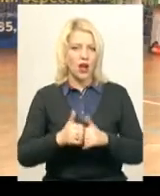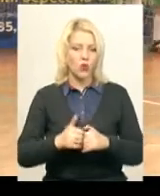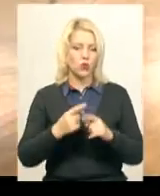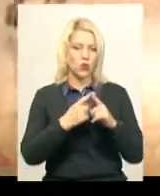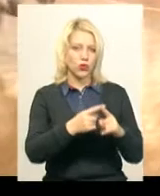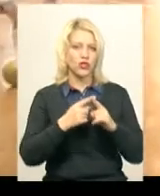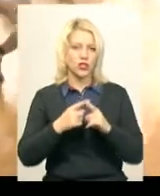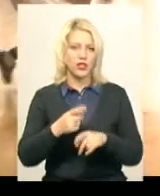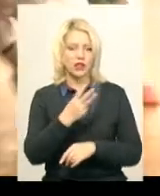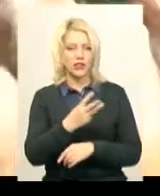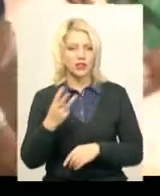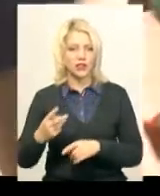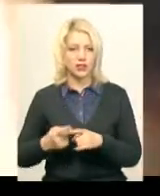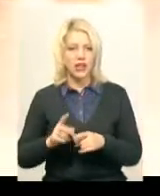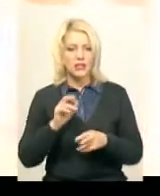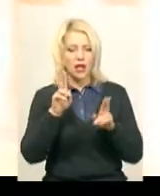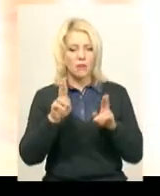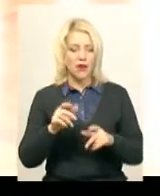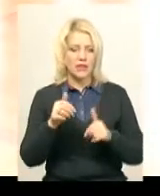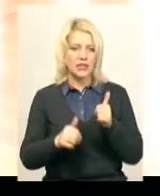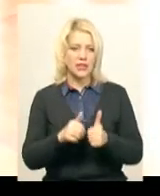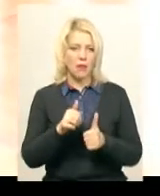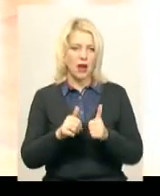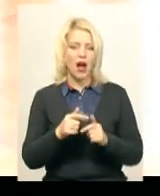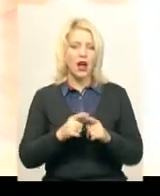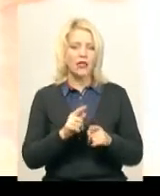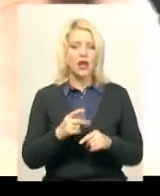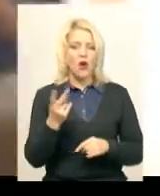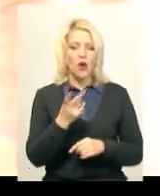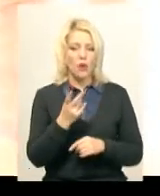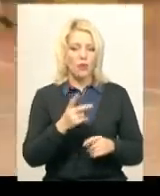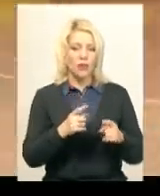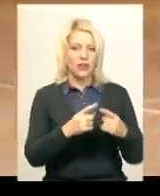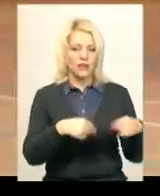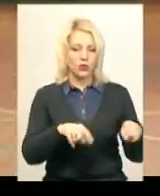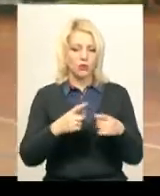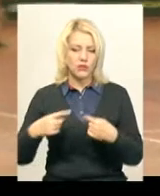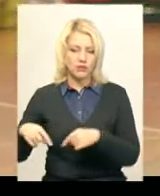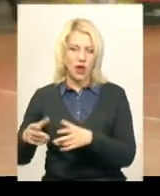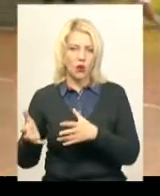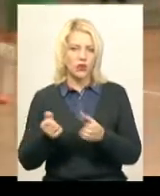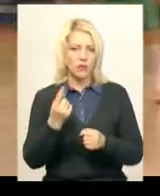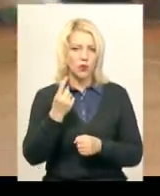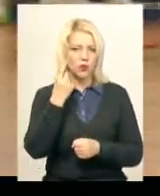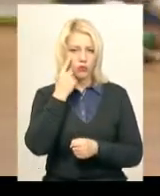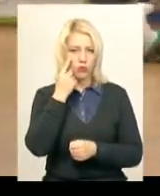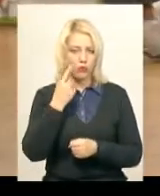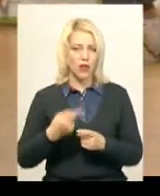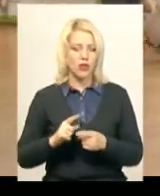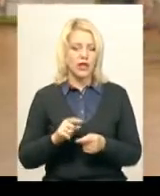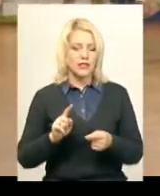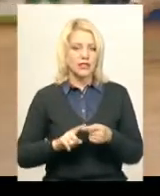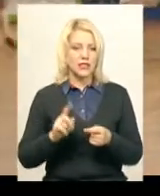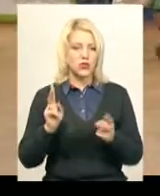За правилами змагань, повідомив головний суддя змагань Микола Кузніцов, обидва відомства отримали по одному заліковому очку. Футзальних зустрічей на сьогодні